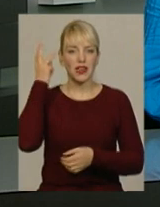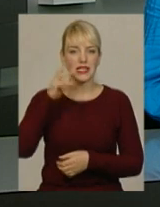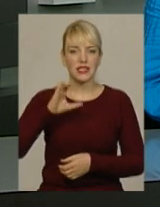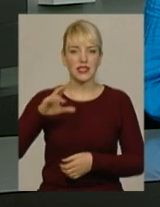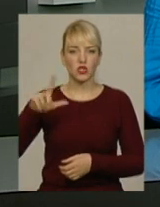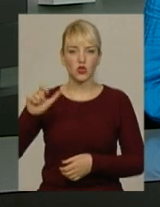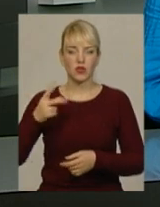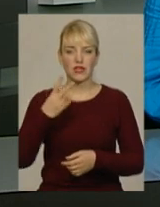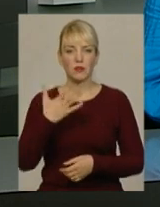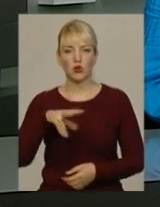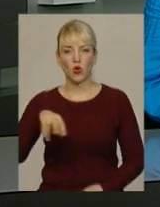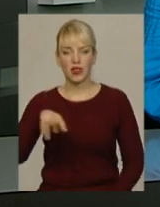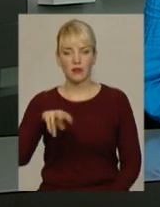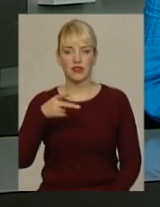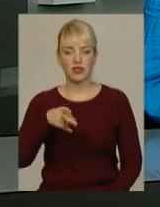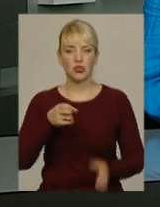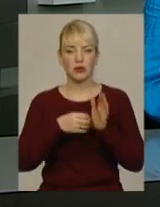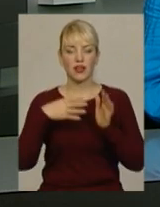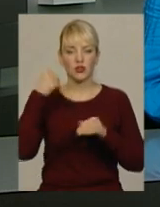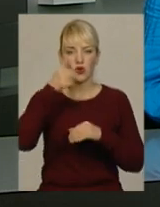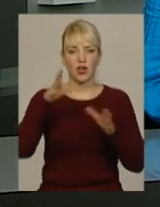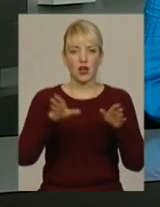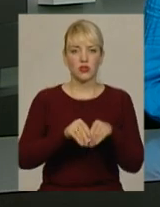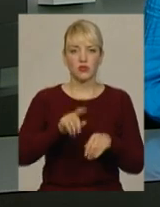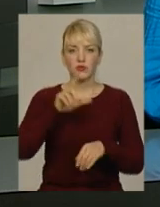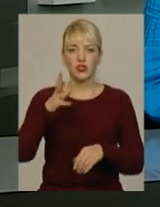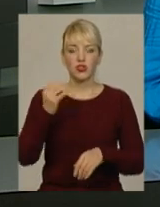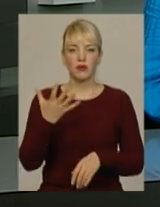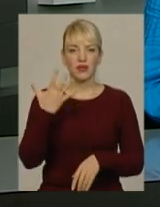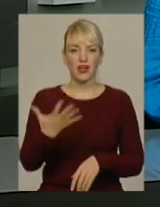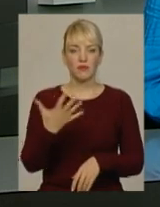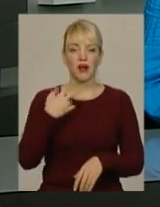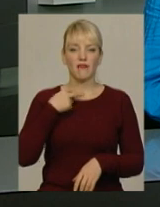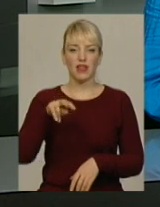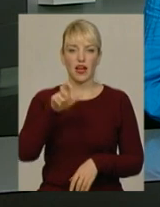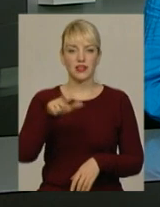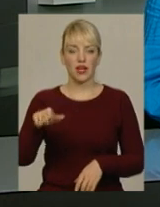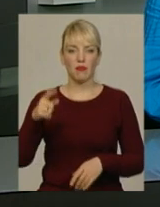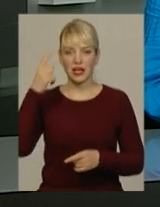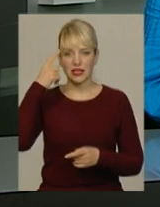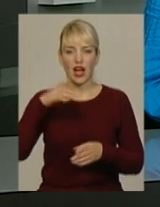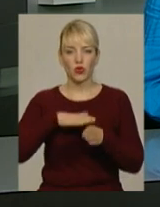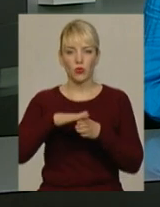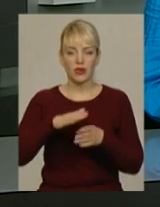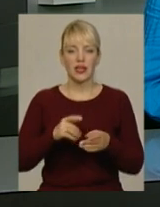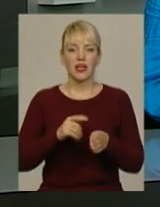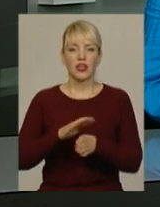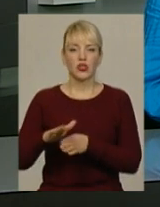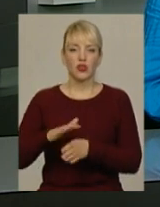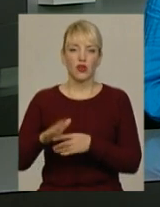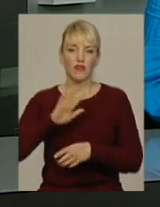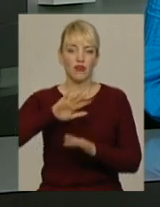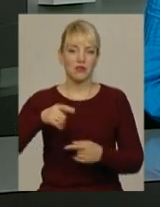липня 2015 року разом із ще п'ятьма в'язнями задумане реалізували. Після